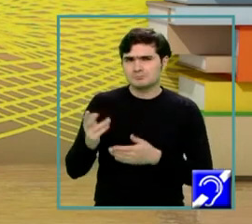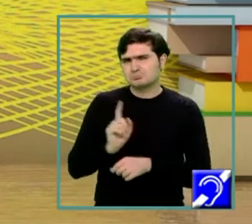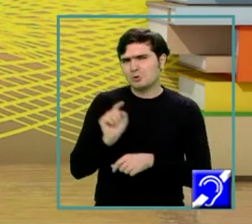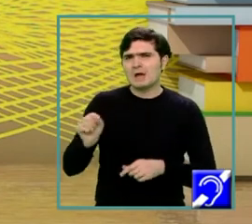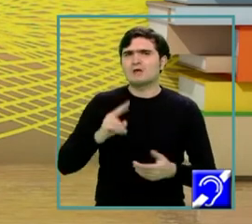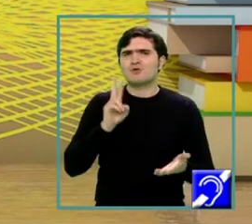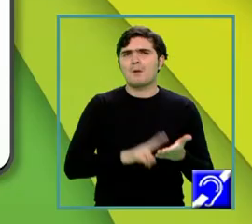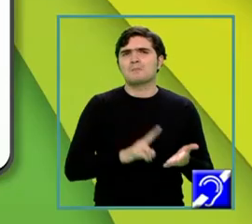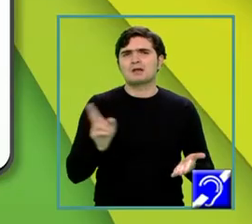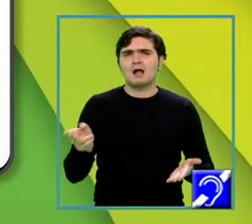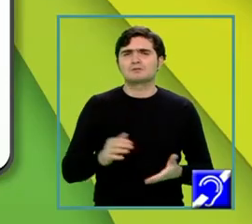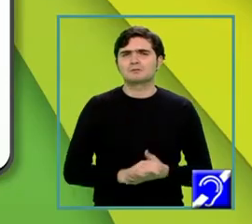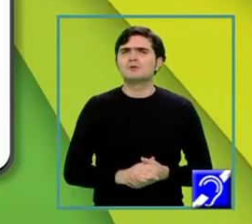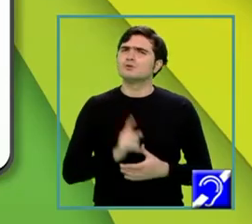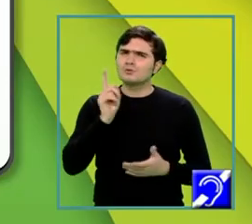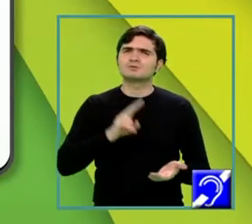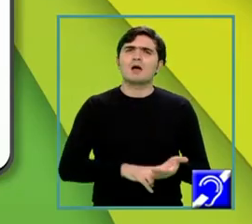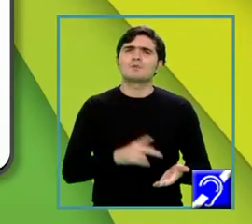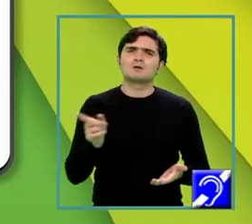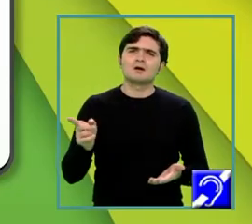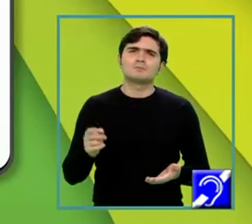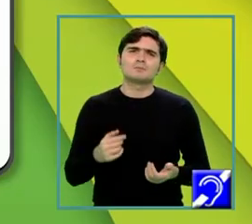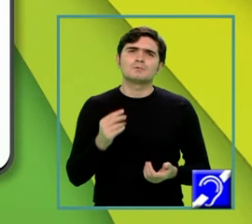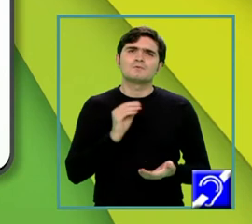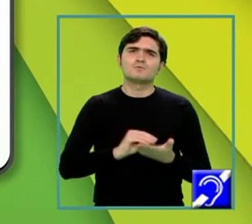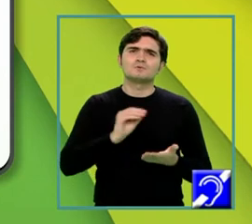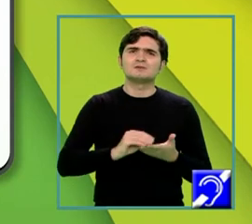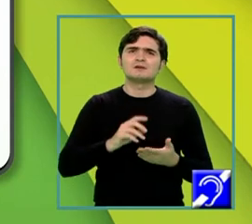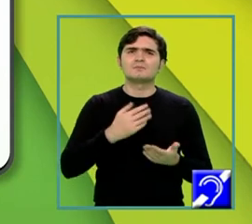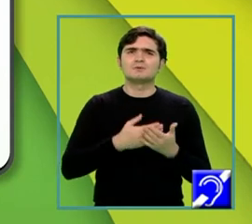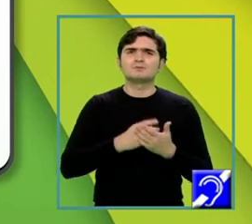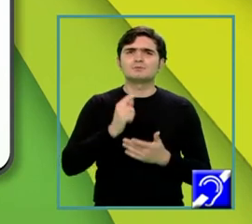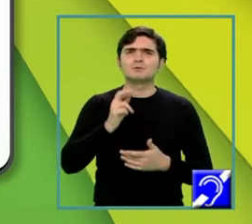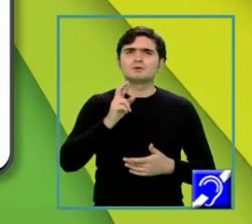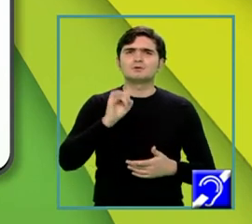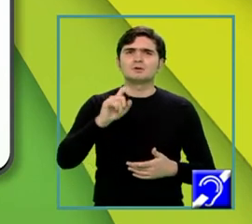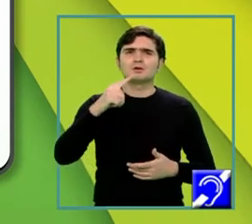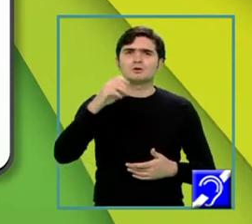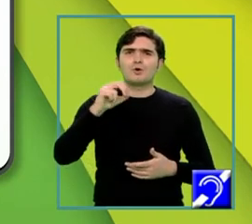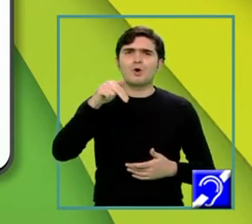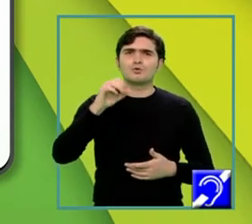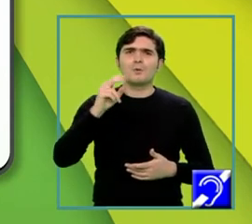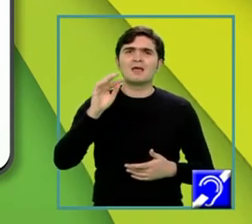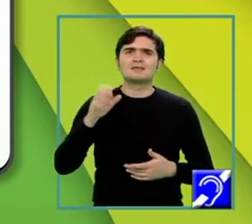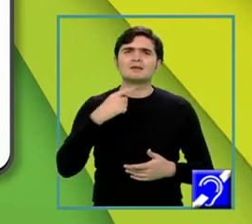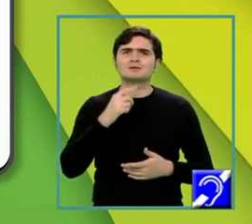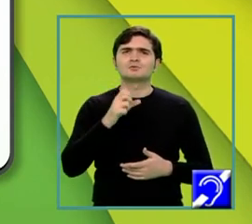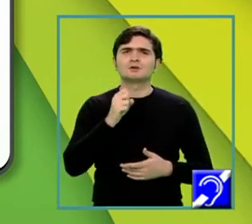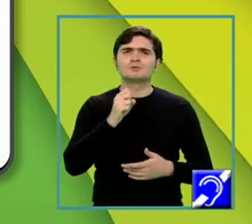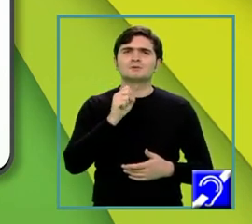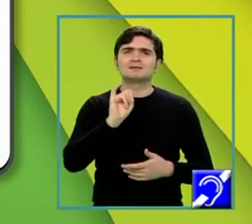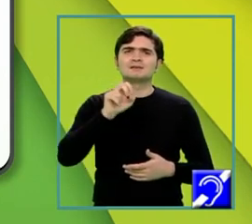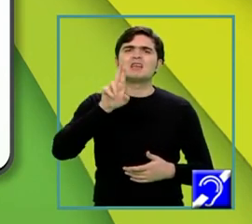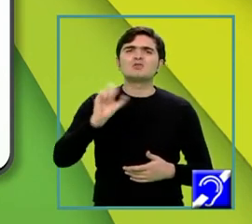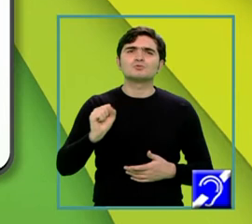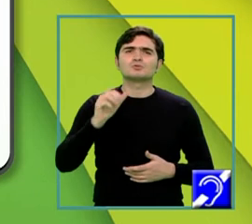aplicat, vom aplica de fapt o funcție trigonometrică, în cazul acesta, de exemplu, sinus de OMV, care știți foarte